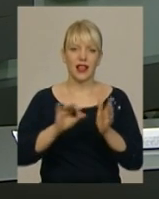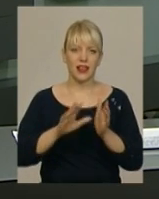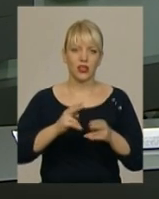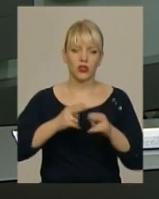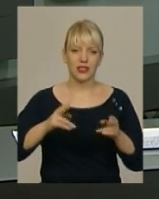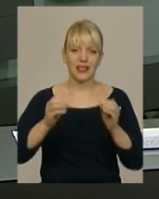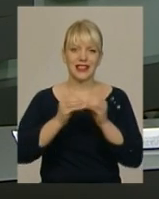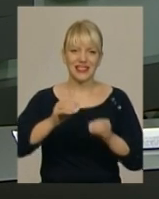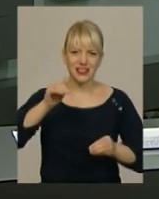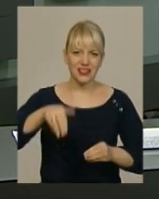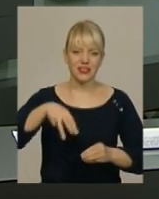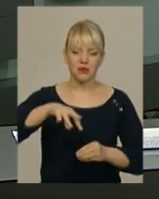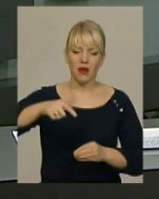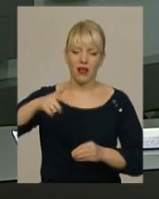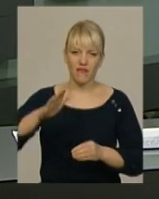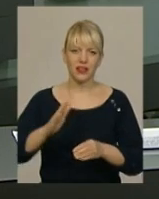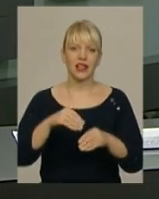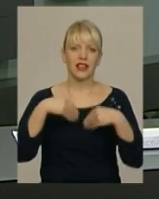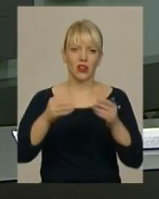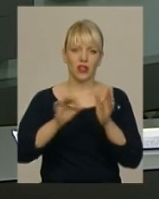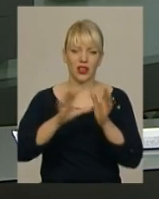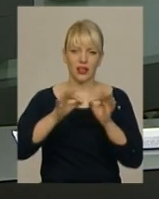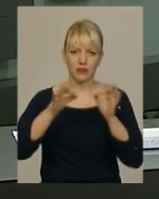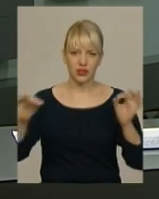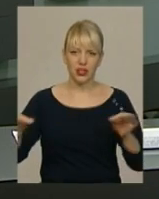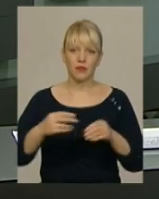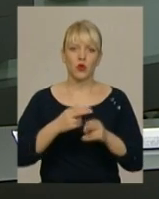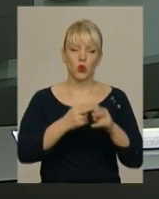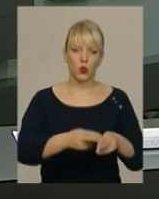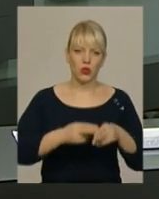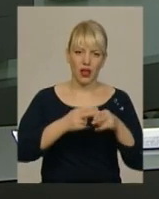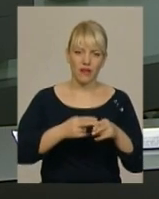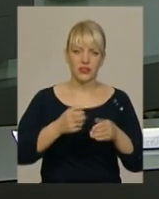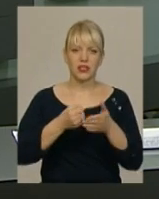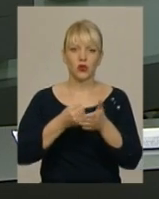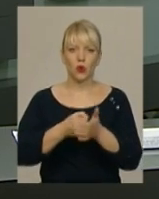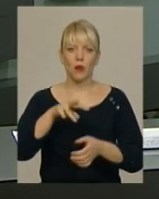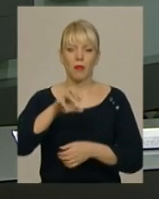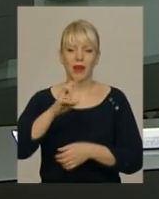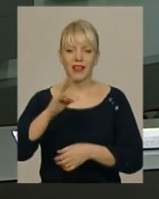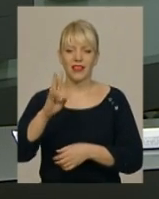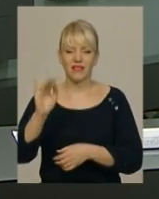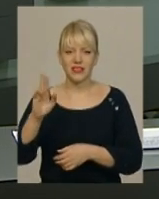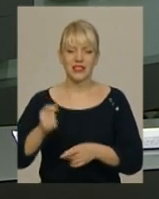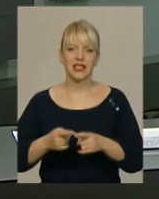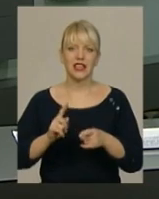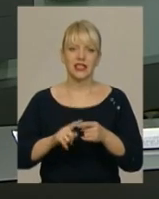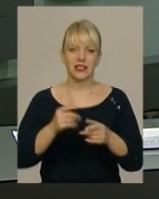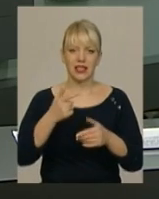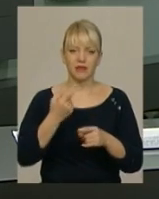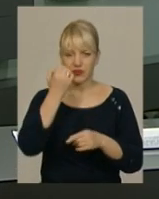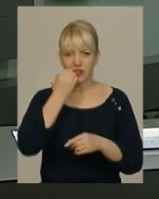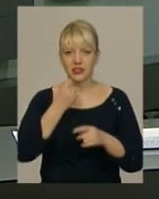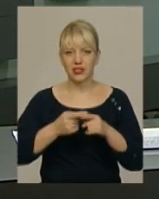постачає енергію в мережу від Дунайвець до Миньковець у напрямку Нової Ушиці. За допомогою сонячної енергії освітлюються будівлі,